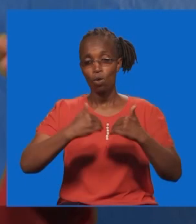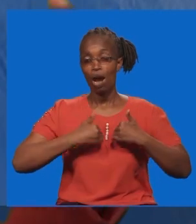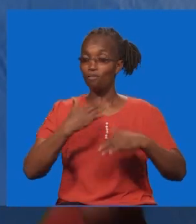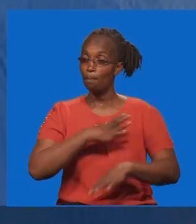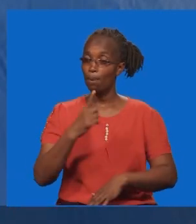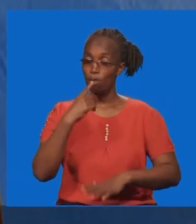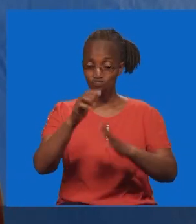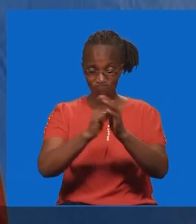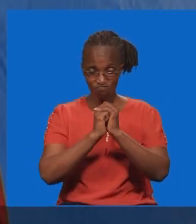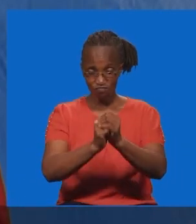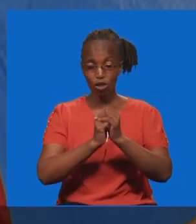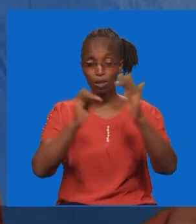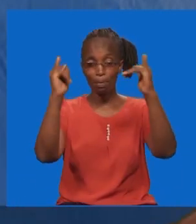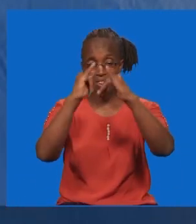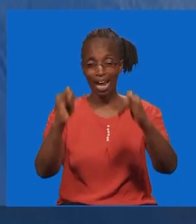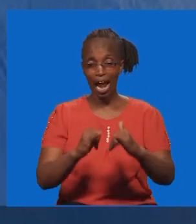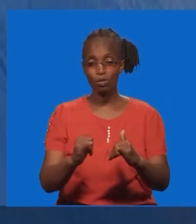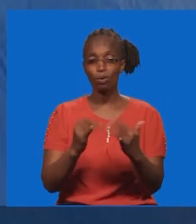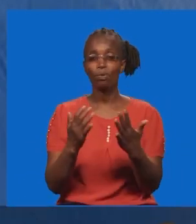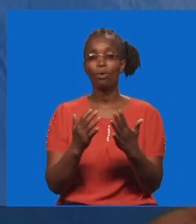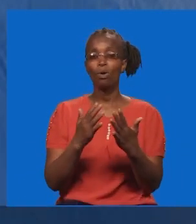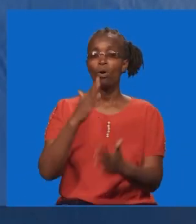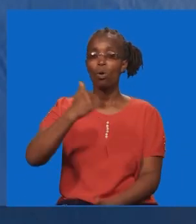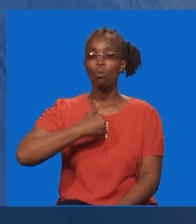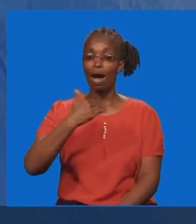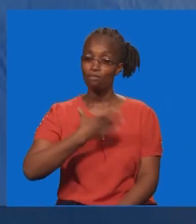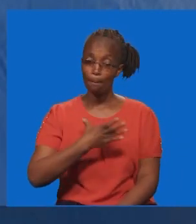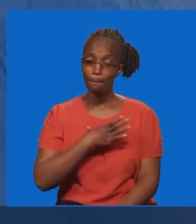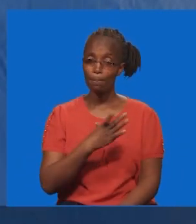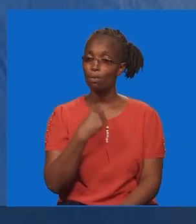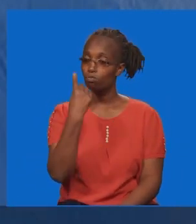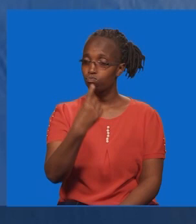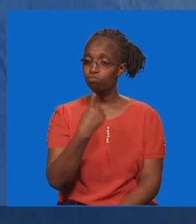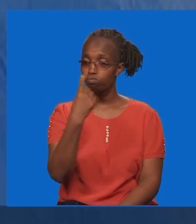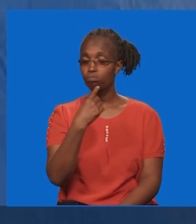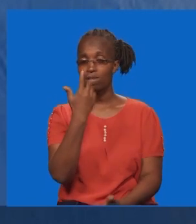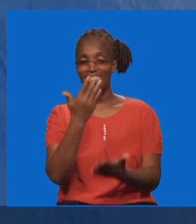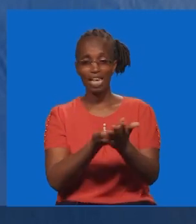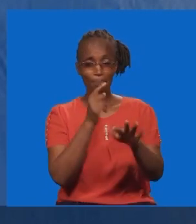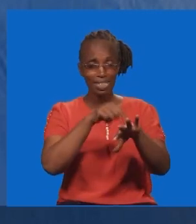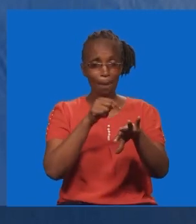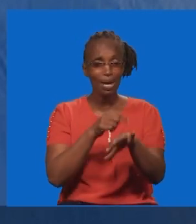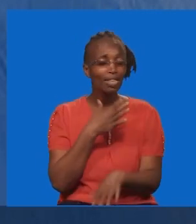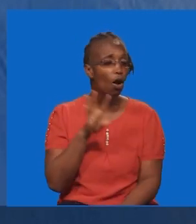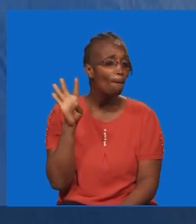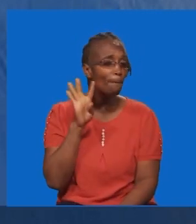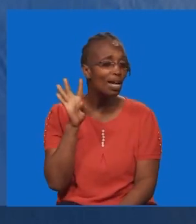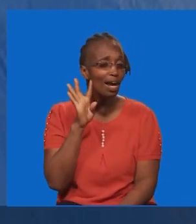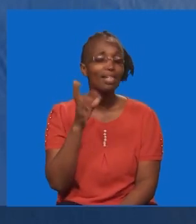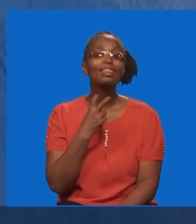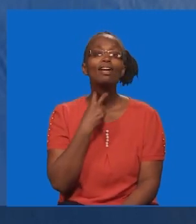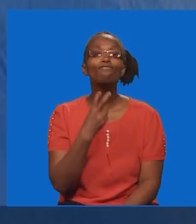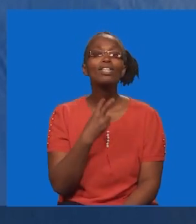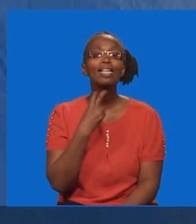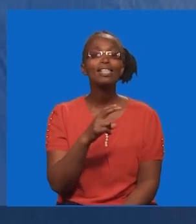wale ambao na abudu sanamu. Wakithani ya kwamba sanamu sitawasaidia. Ni kazi ya mbure. Kuna wale ambao na ata wana sana sauti za